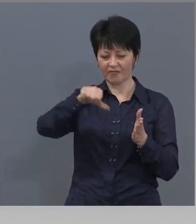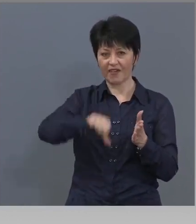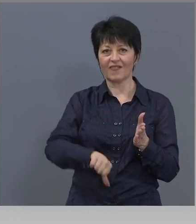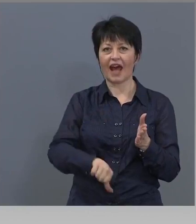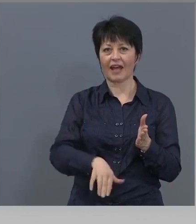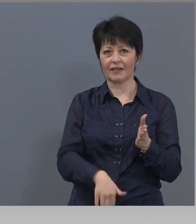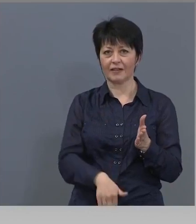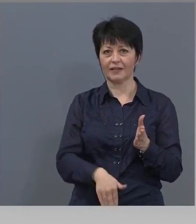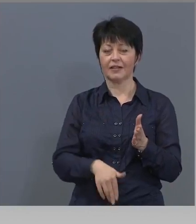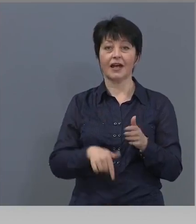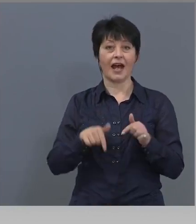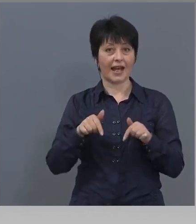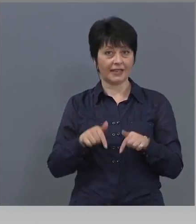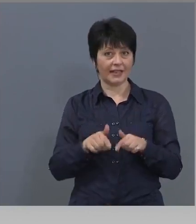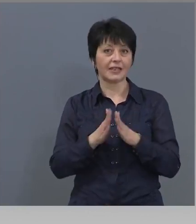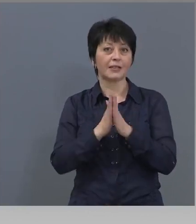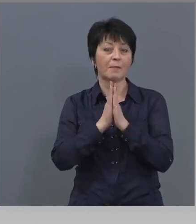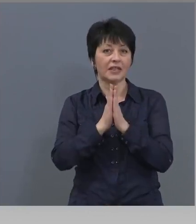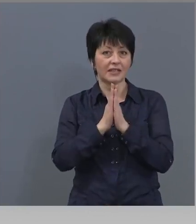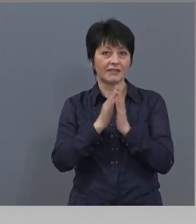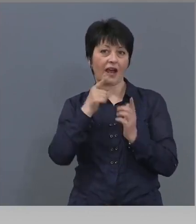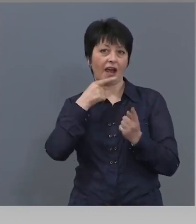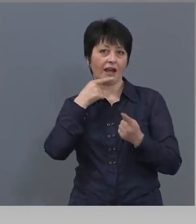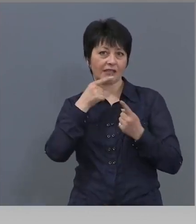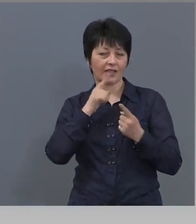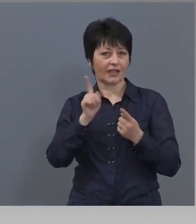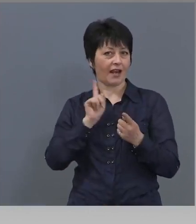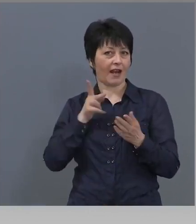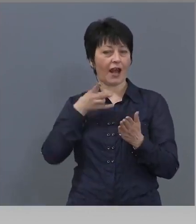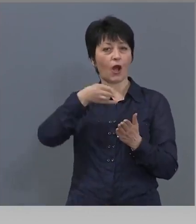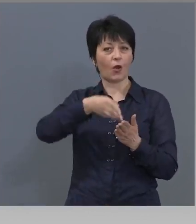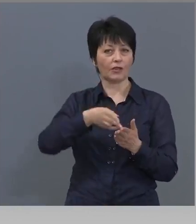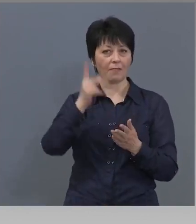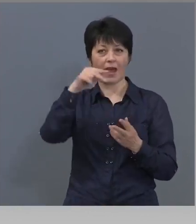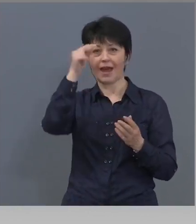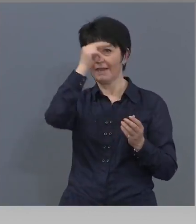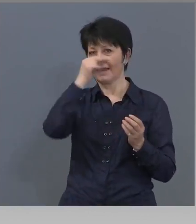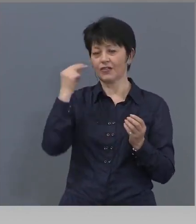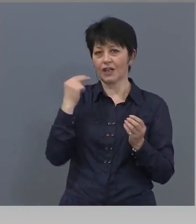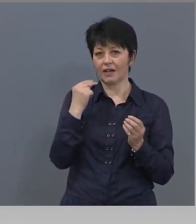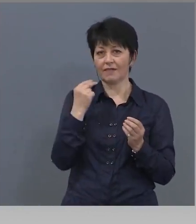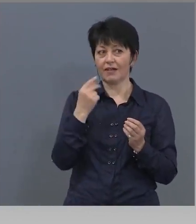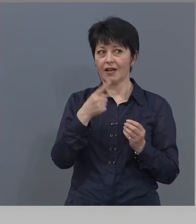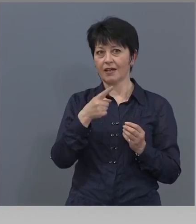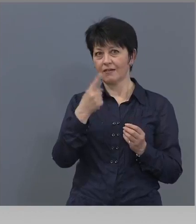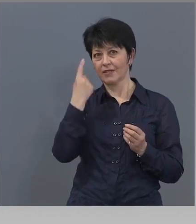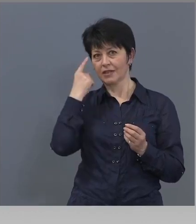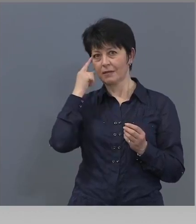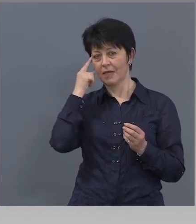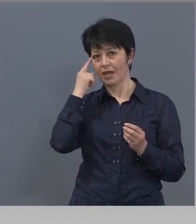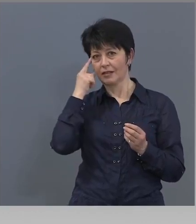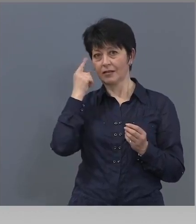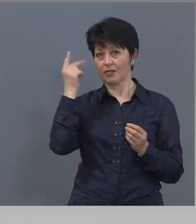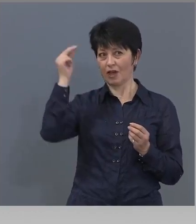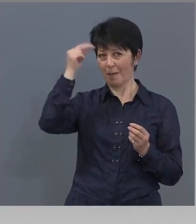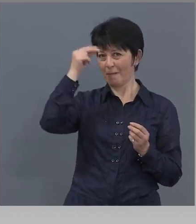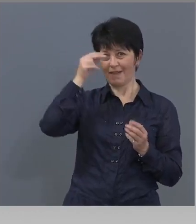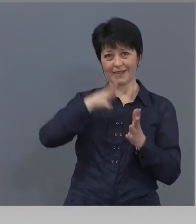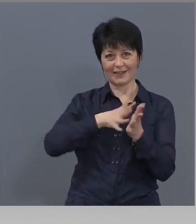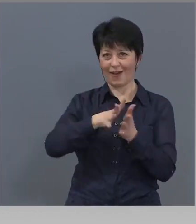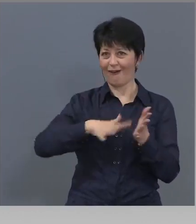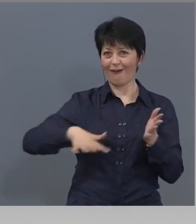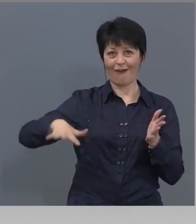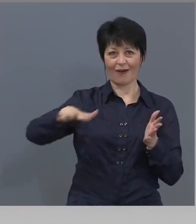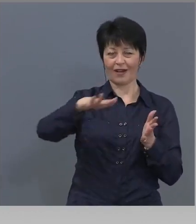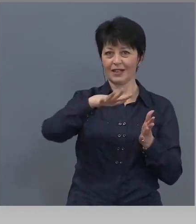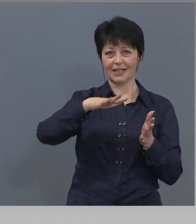призиви и казвате на хората не ходете на църква и смятате, че българите са дисциплинирани и отговорни. Разчитате